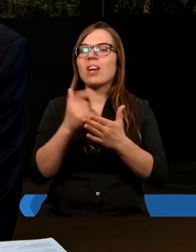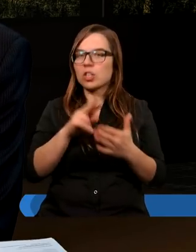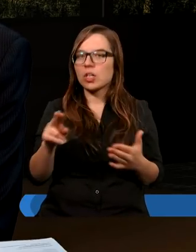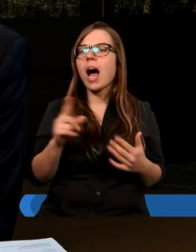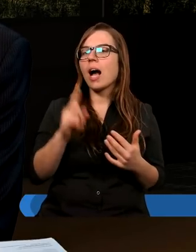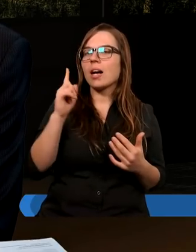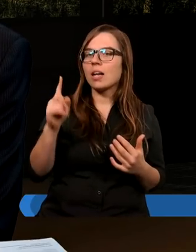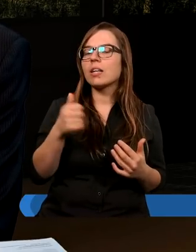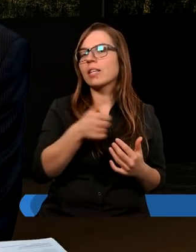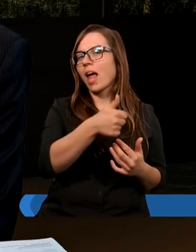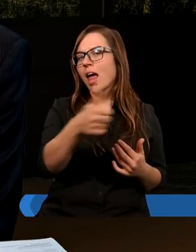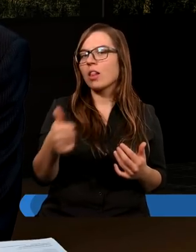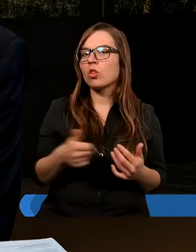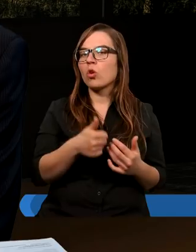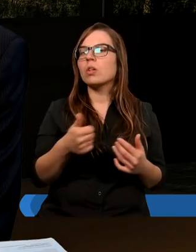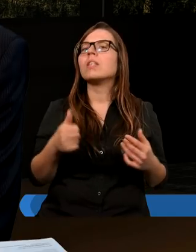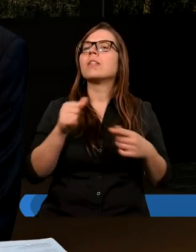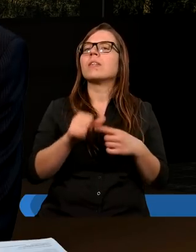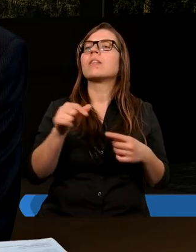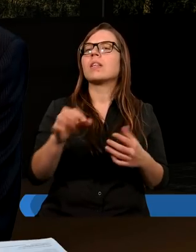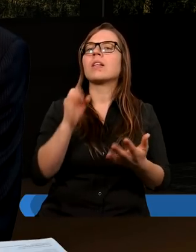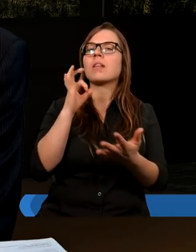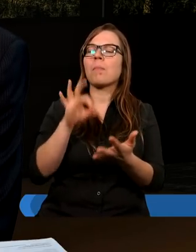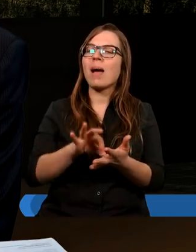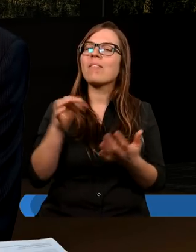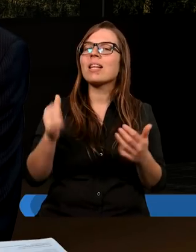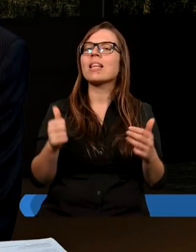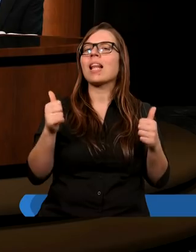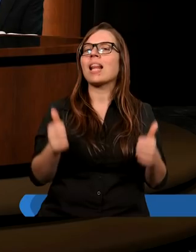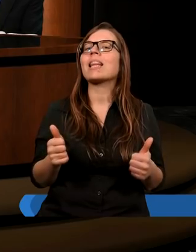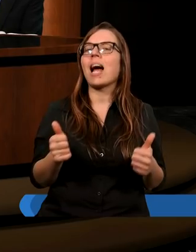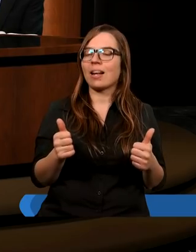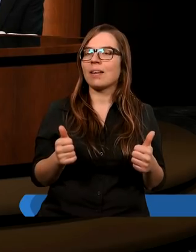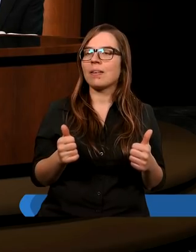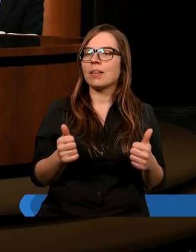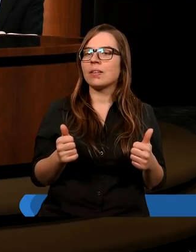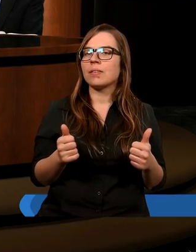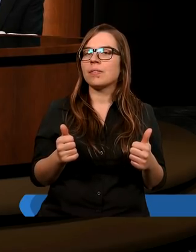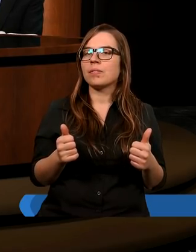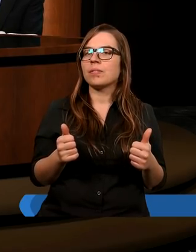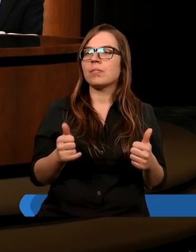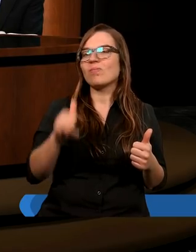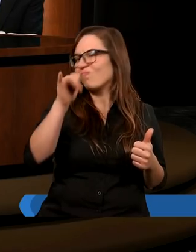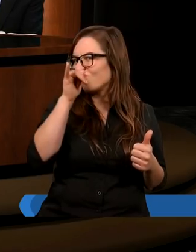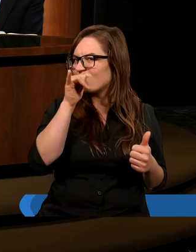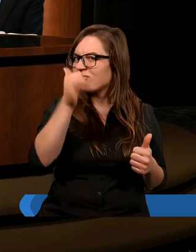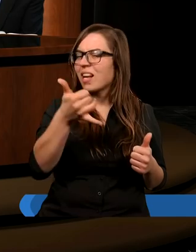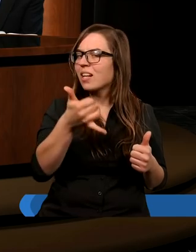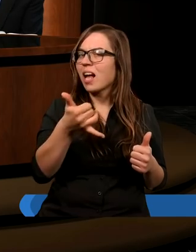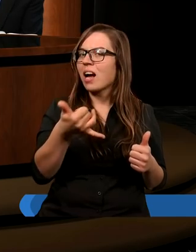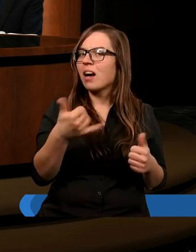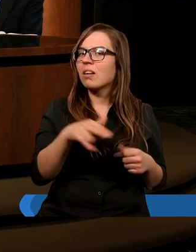że jedność jest to pewien stan, którego nie da się